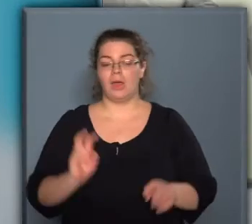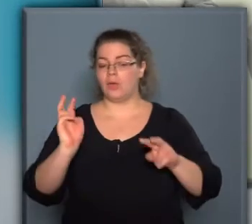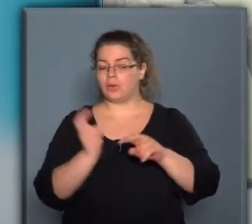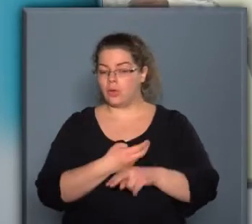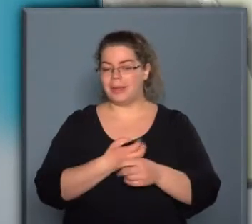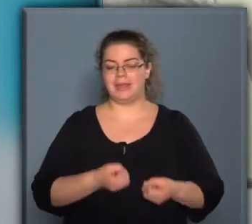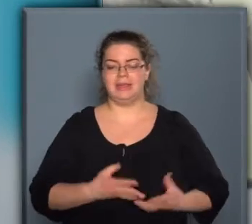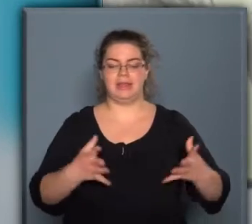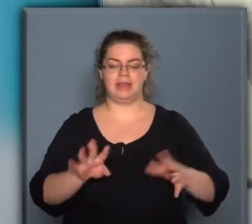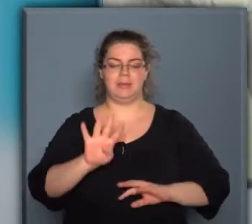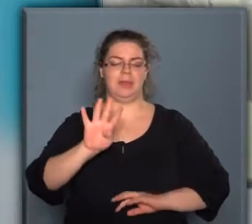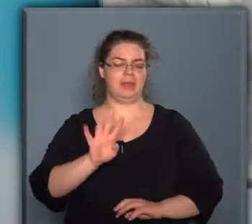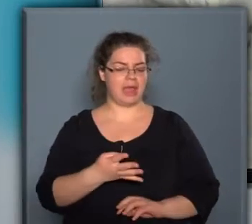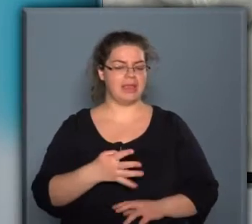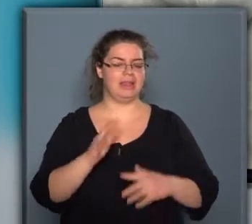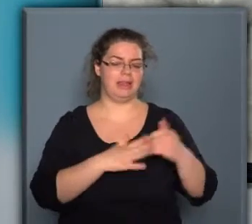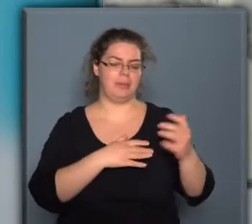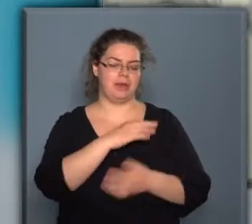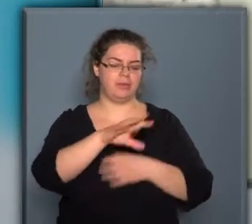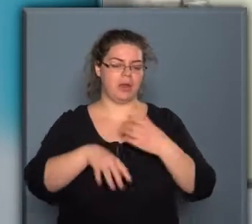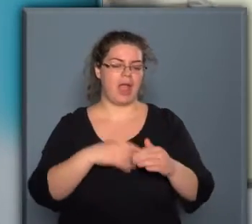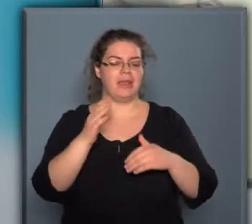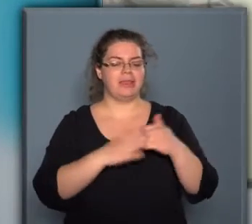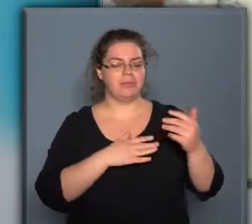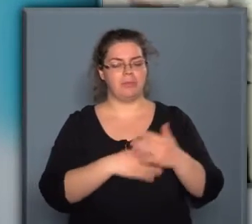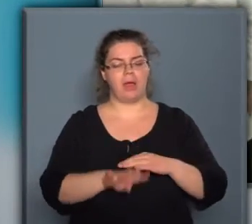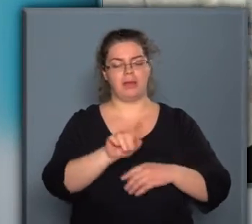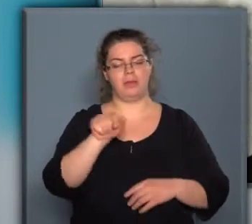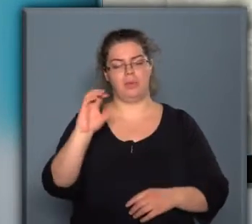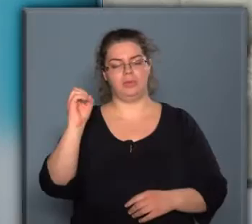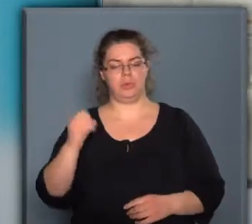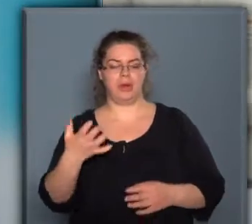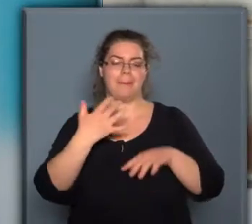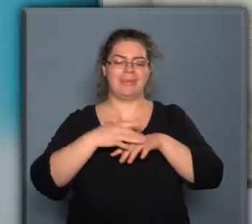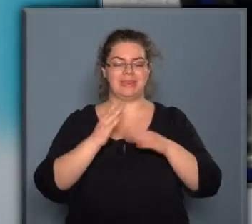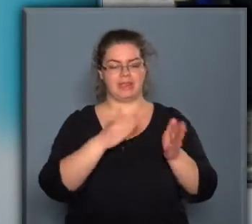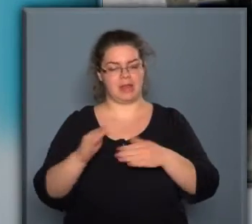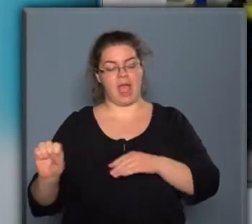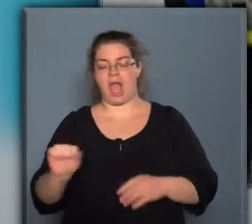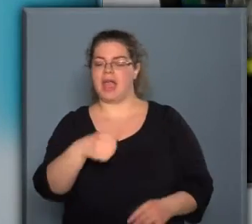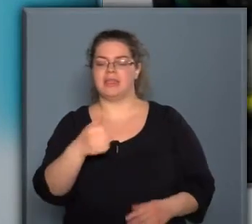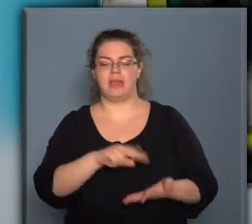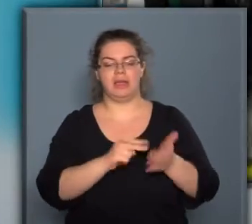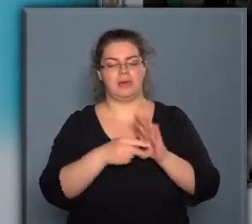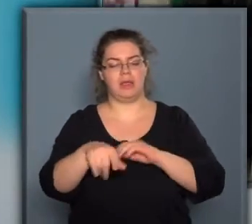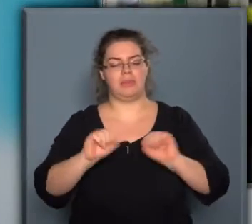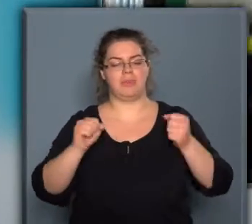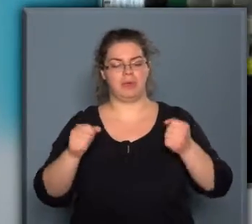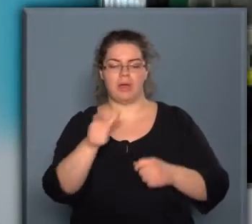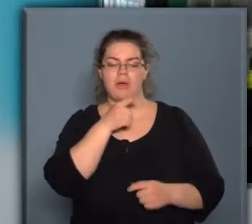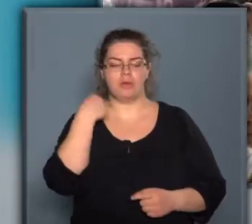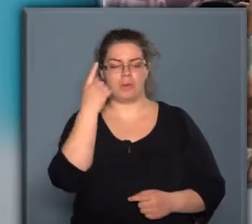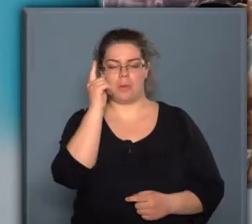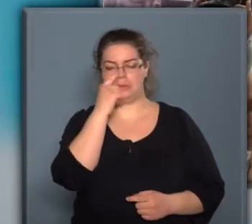Kőbanyán hirdették ki a negyedik ipari forradalom, az ipar 4.0 mintagyárait. Egyikük a kerületben működő